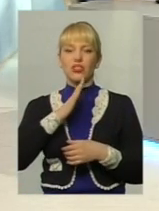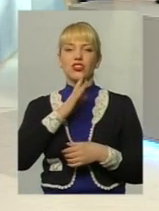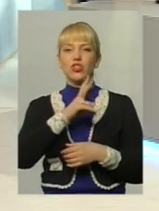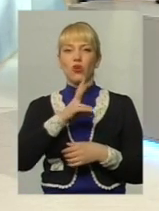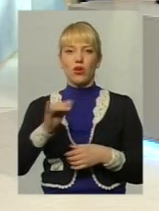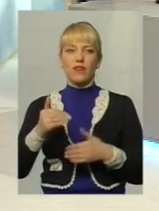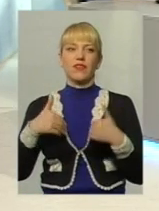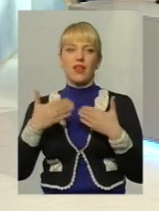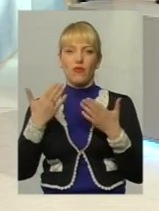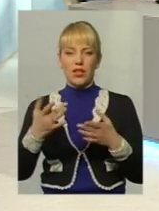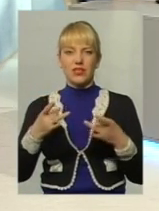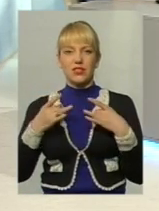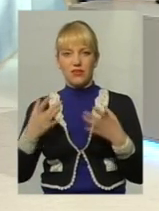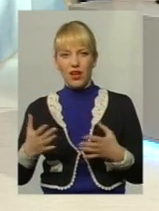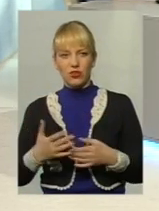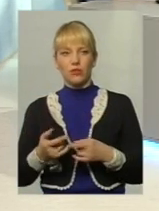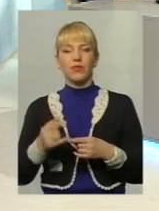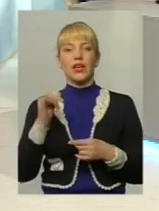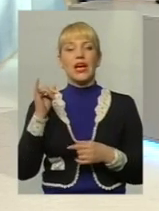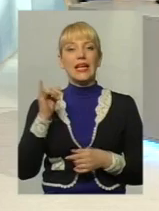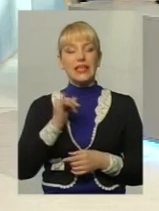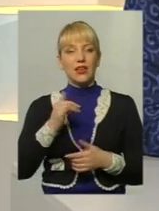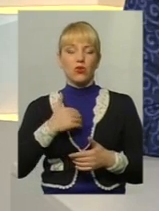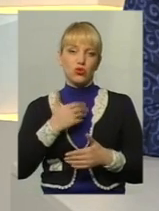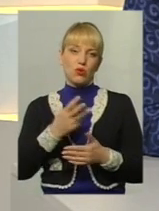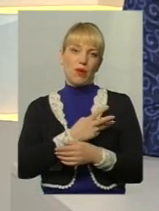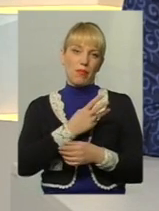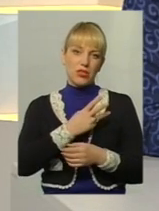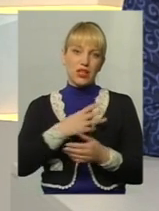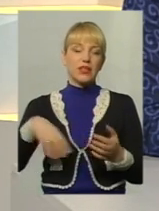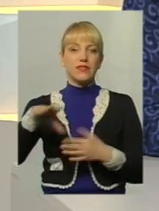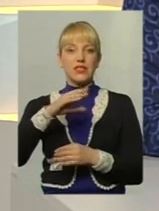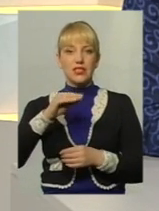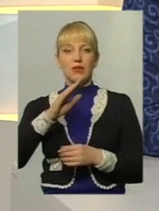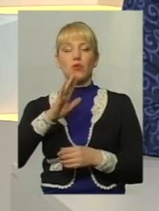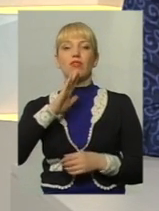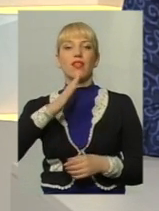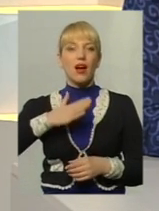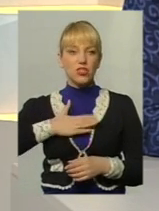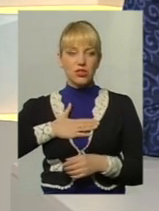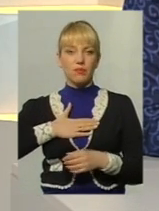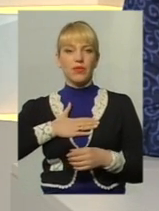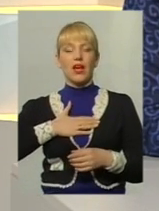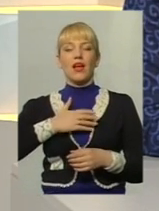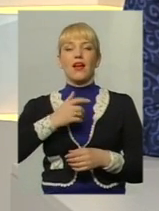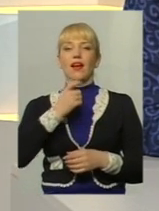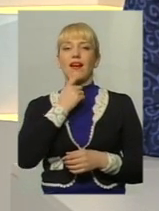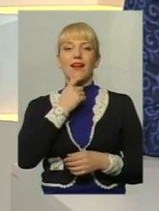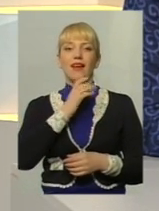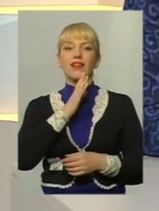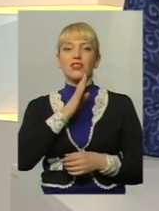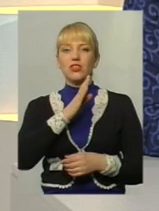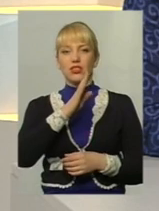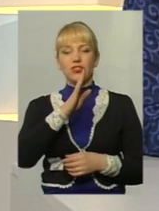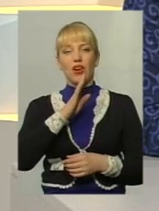Вітаю вас зі святом. Дякую. І хочу побажати усім нашим глядачам і глядачкам